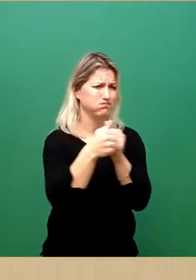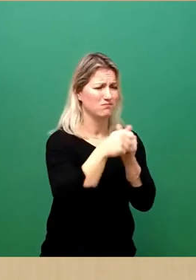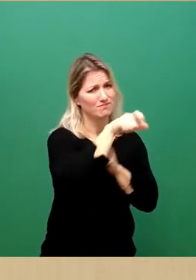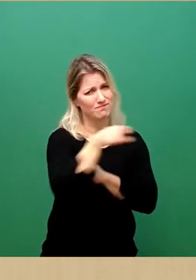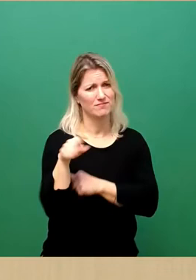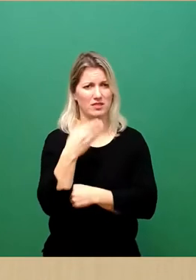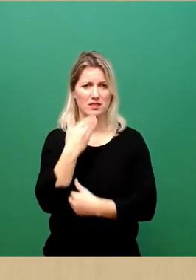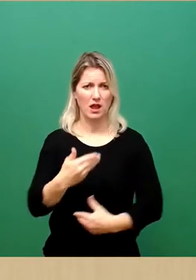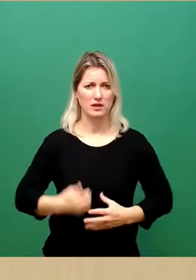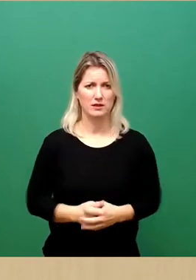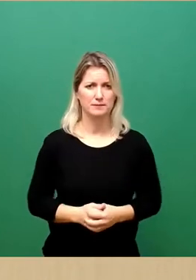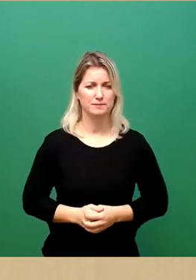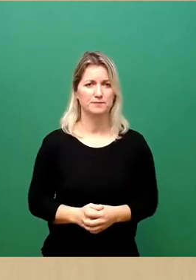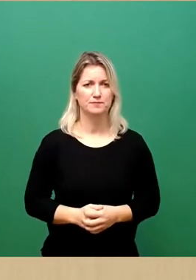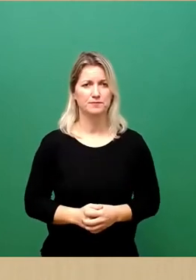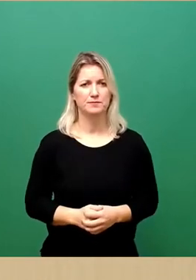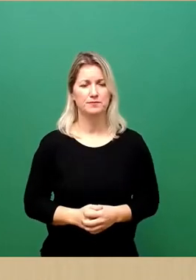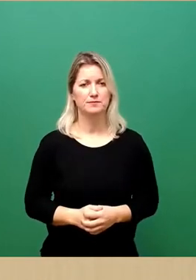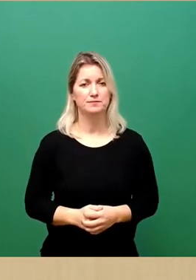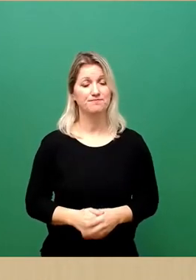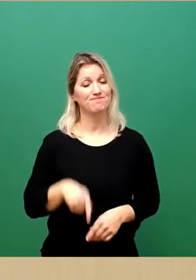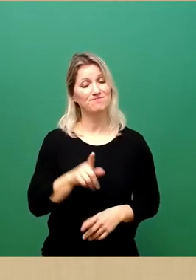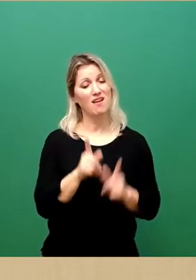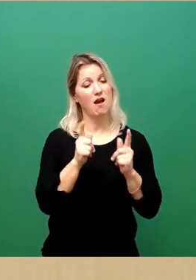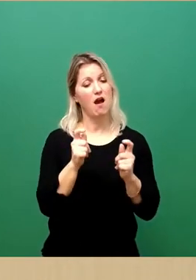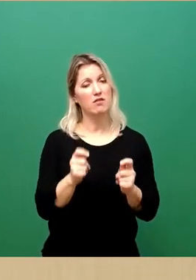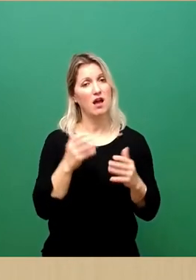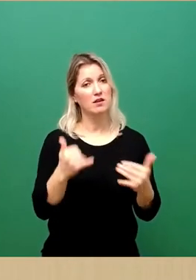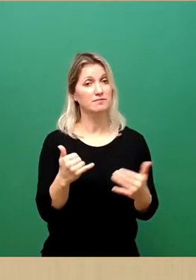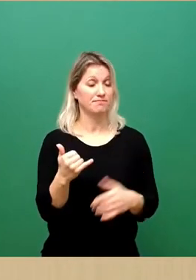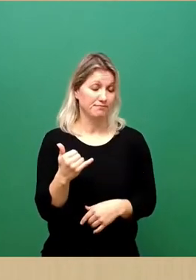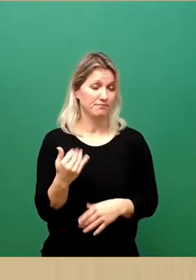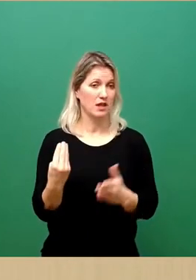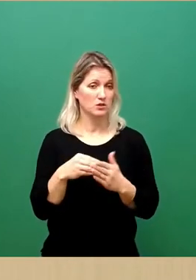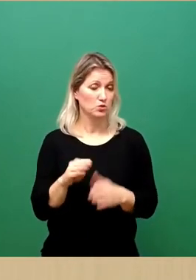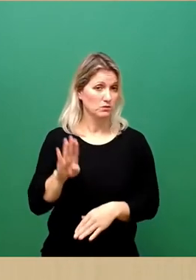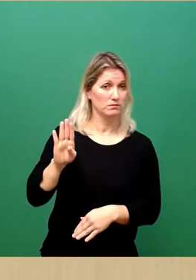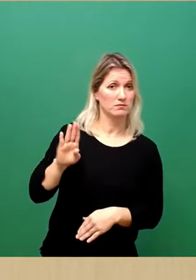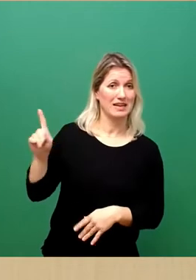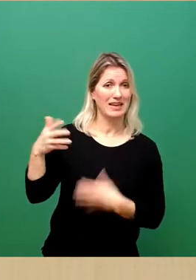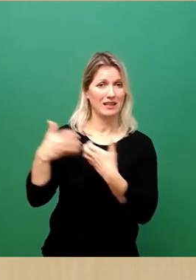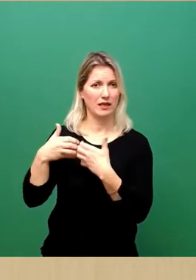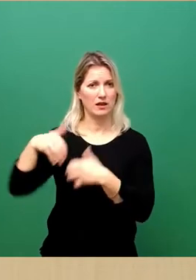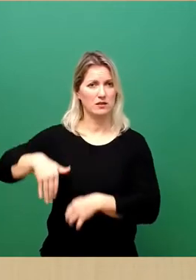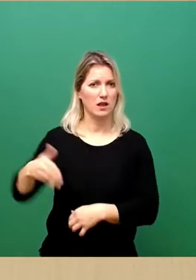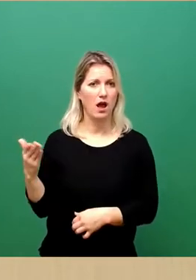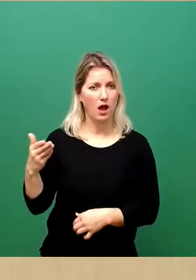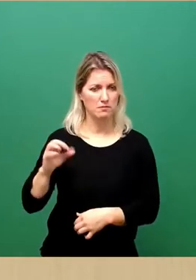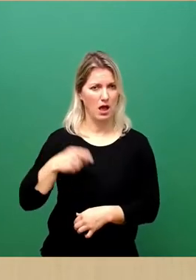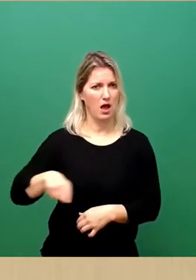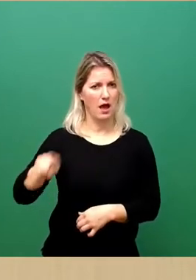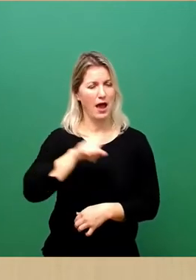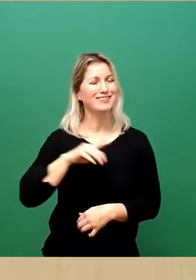Wir sprechen heute über diesen Antrag, überschattet von einem Krieg, der für die meisten von uns unvorstellbar schien.